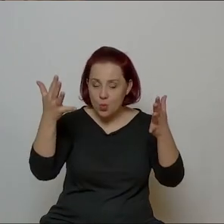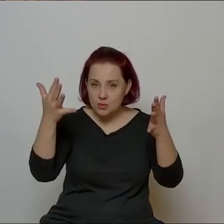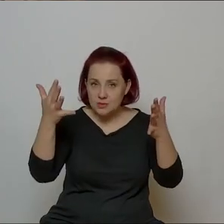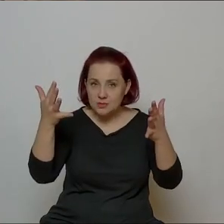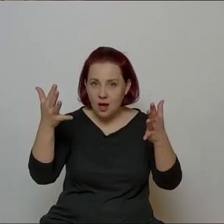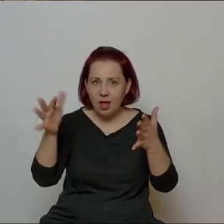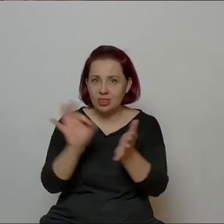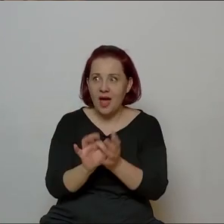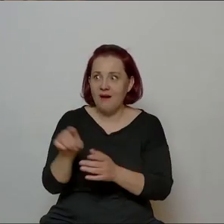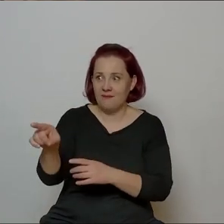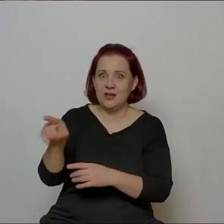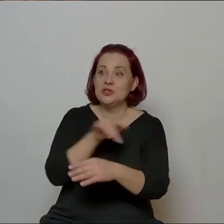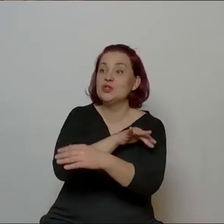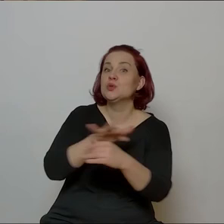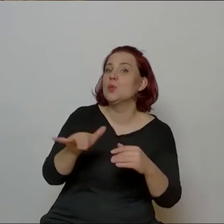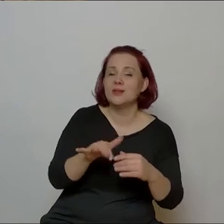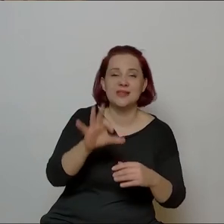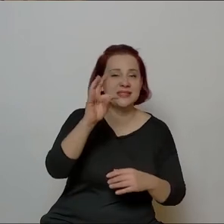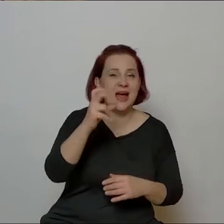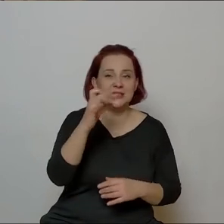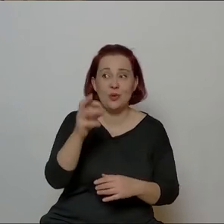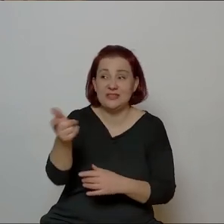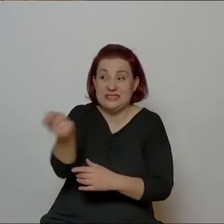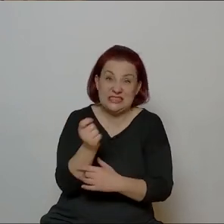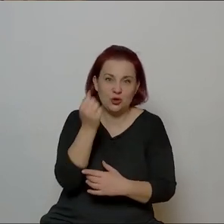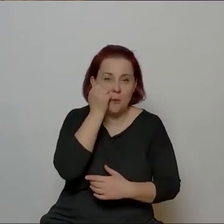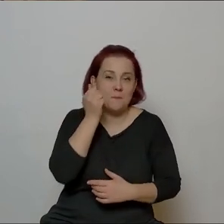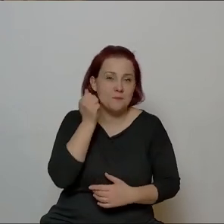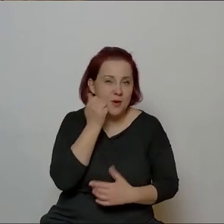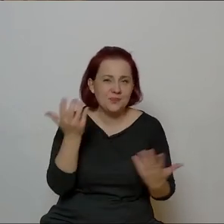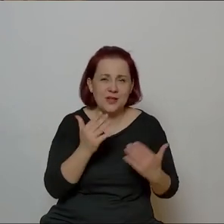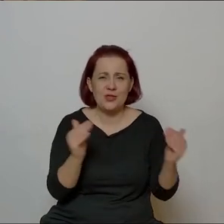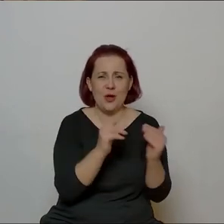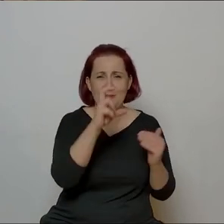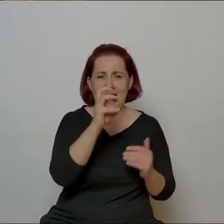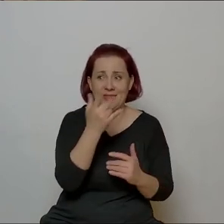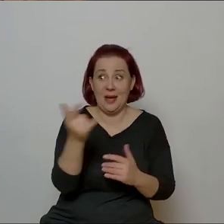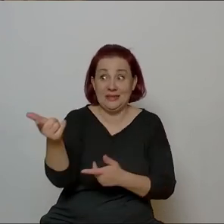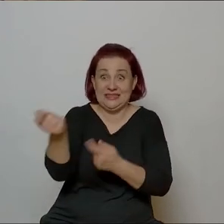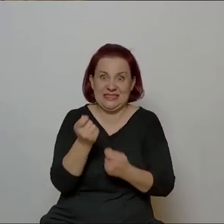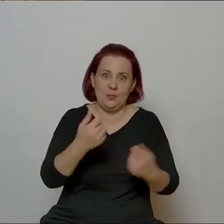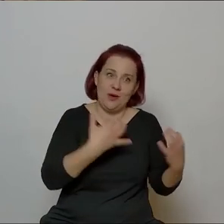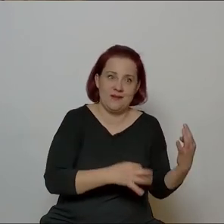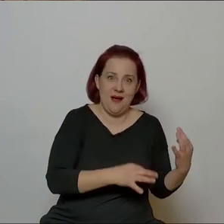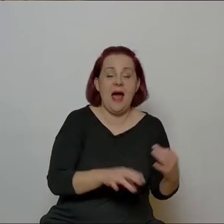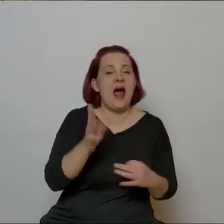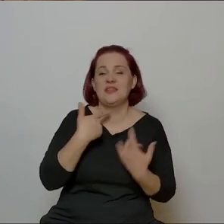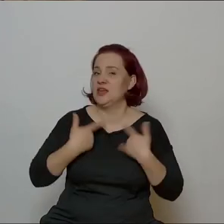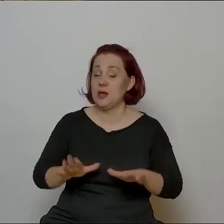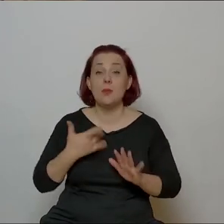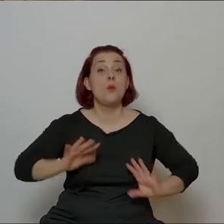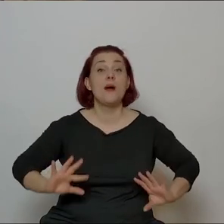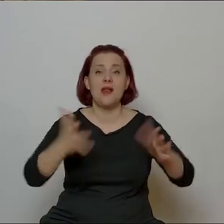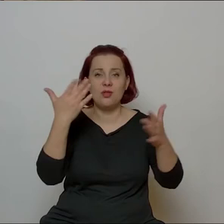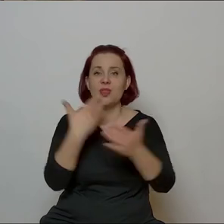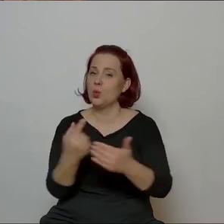nawet ją sływny, Stanisławski ciągnął do Moskwy, do Mchatu, żeby u niego grała, ale ona nie chciała, no potem przyszła rewolucja, więc